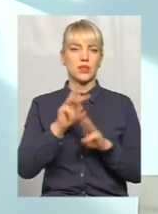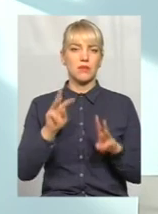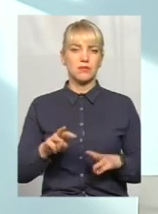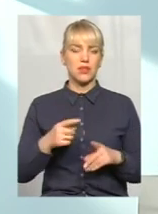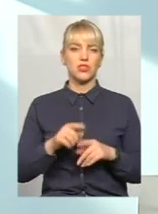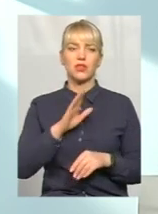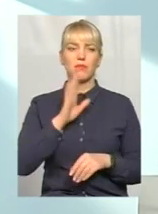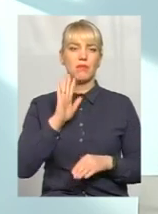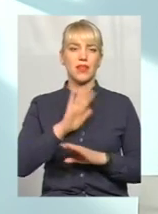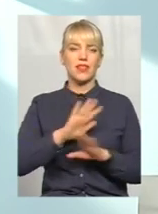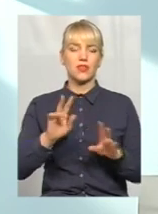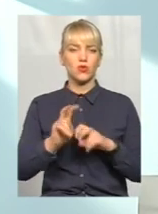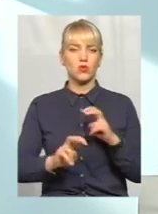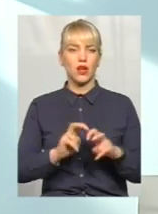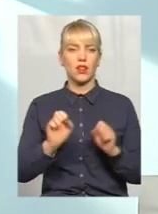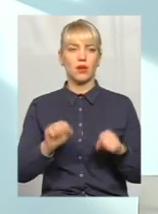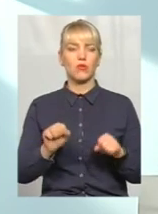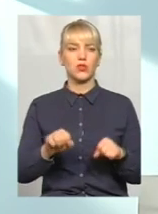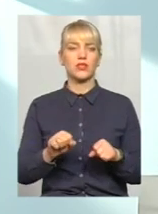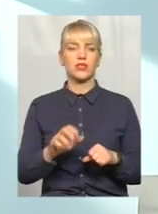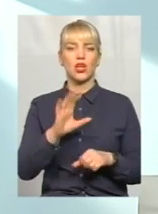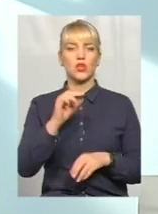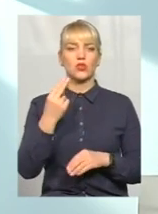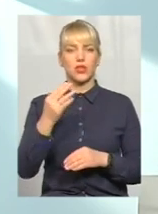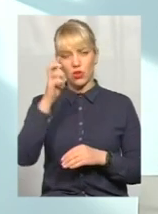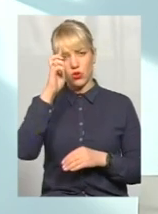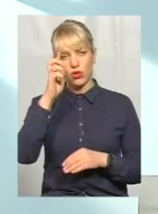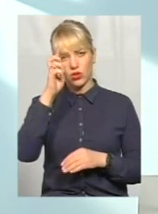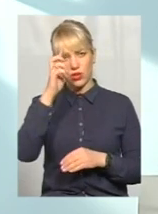можливості оформити ці соціальні допомоги.